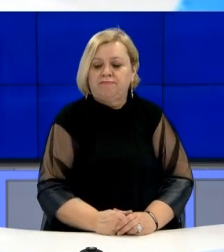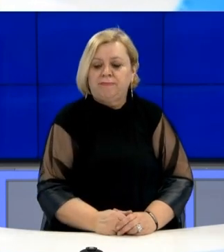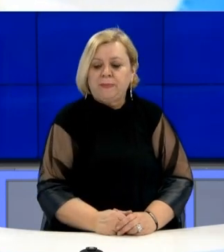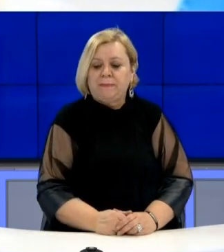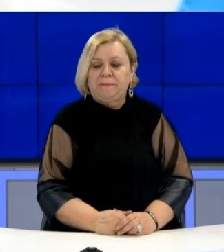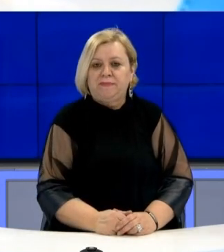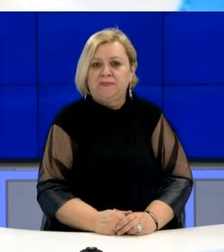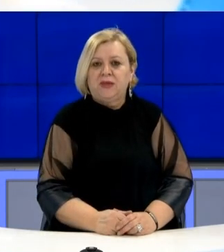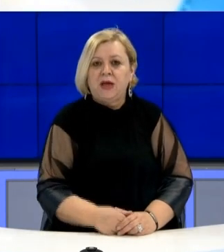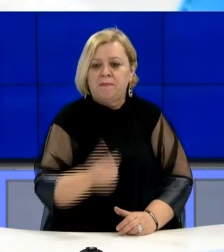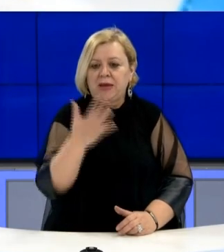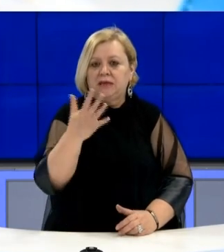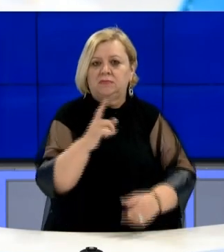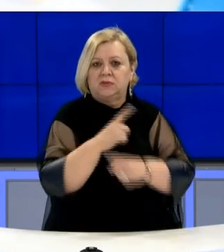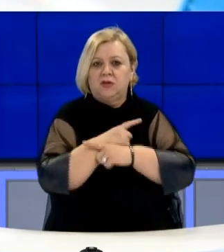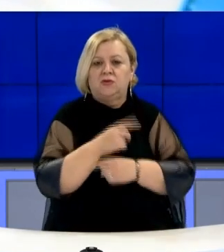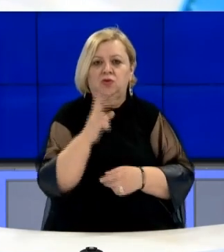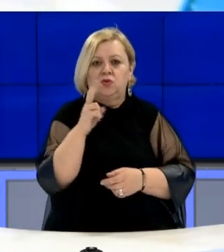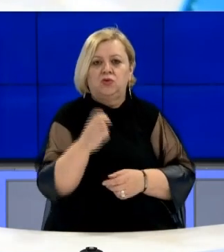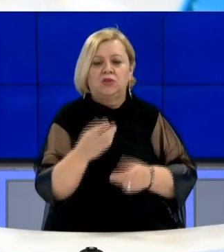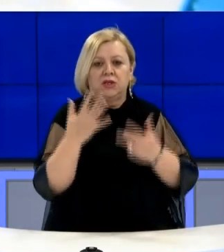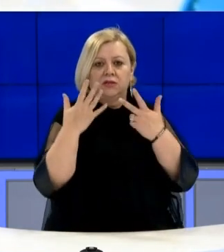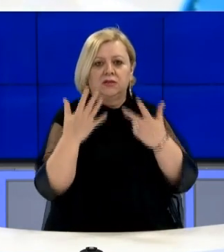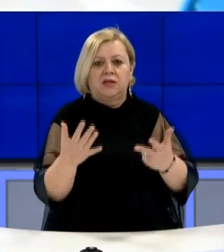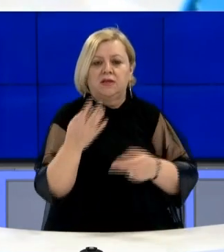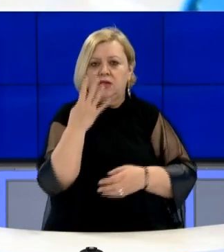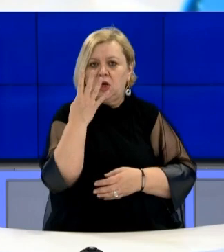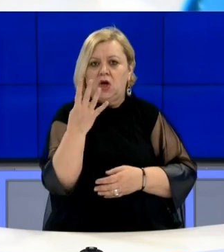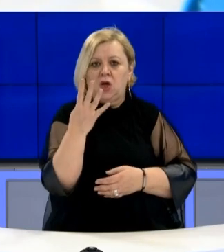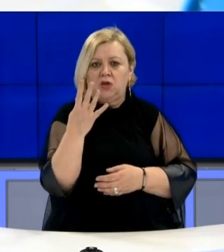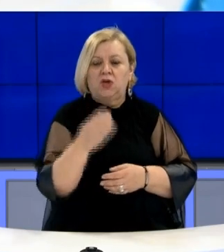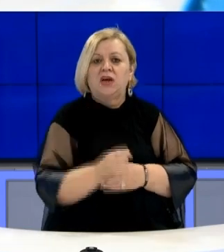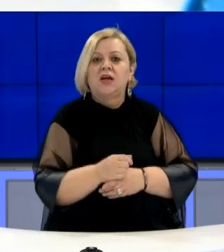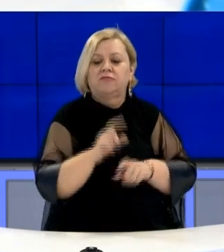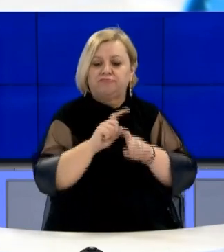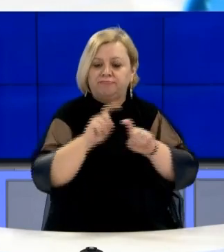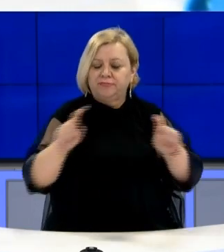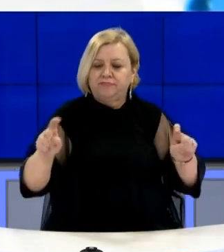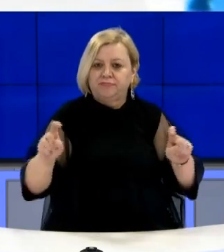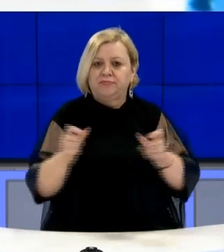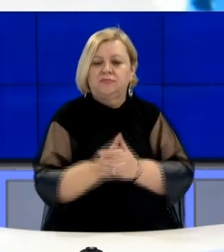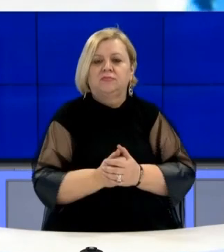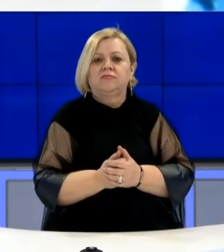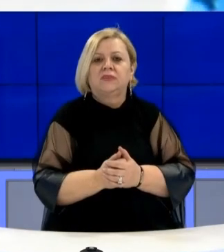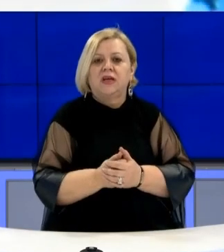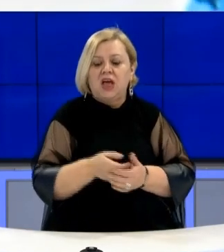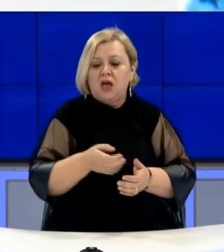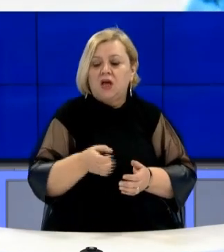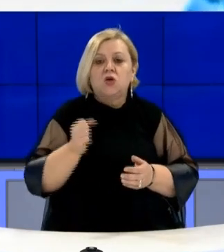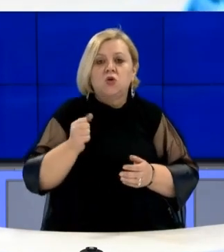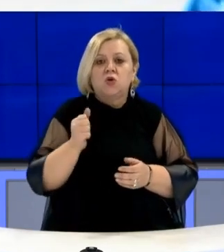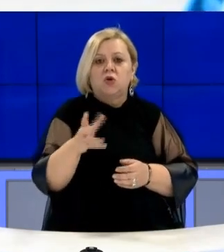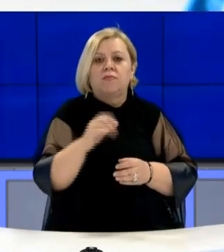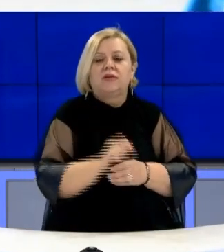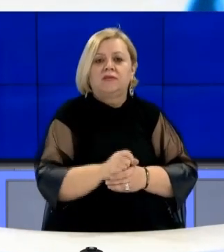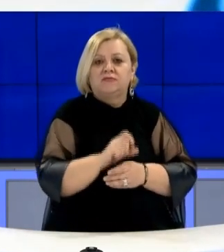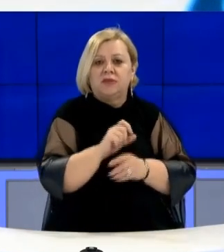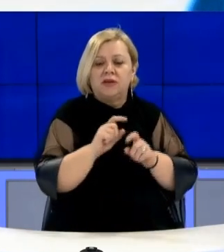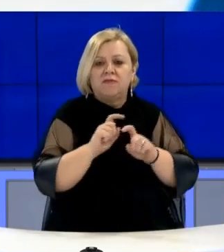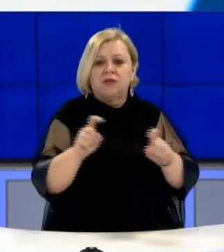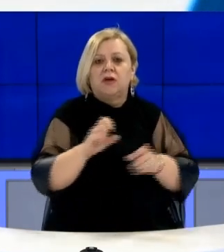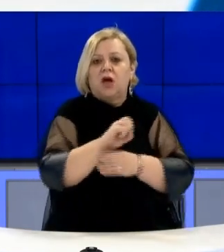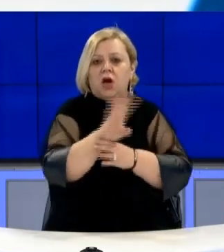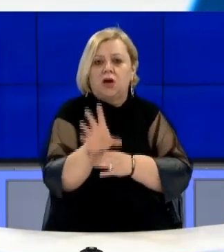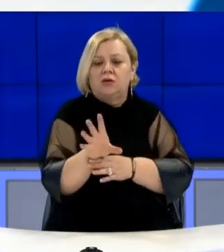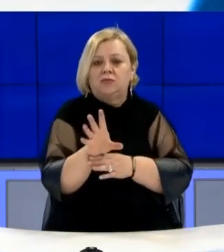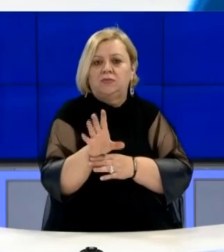Pas të vdekur dhe 284 të infektuar është bilanci fundit të infektuarve nga koronavirusi.